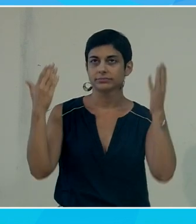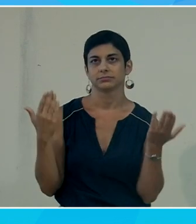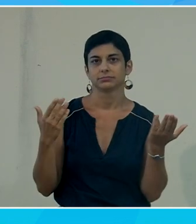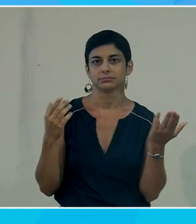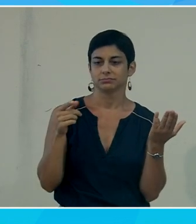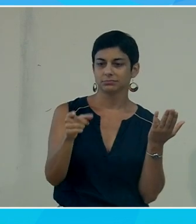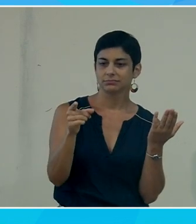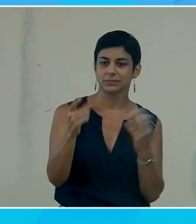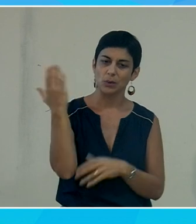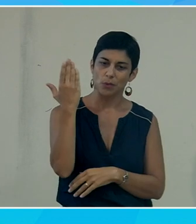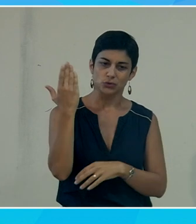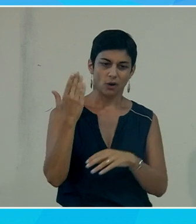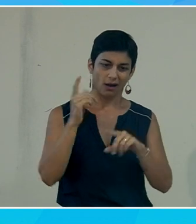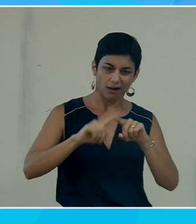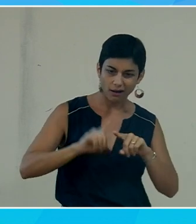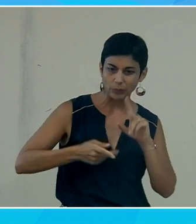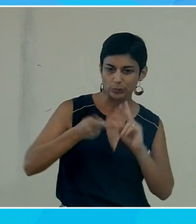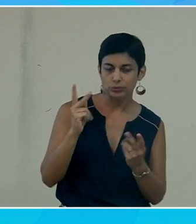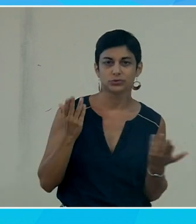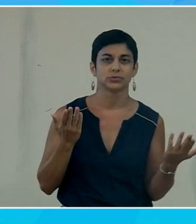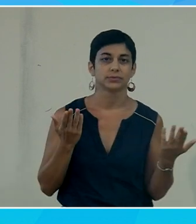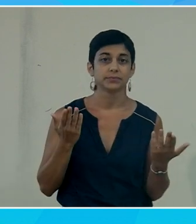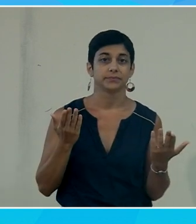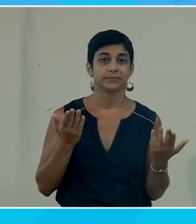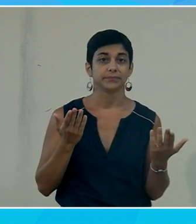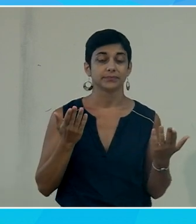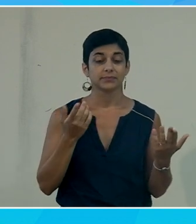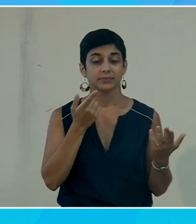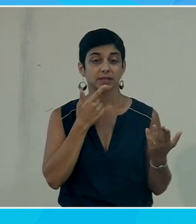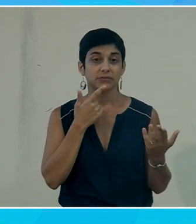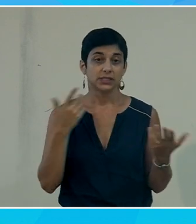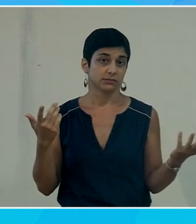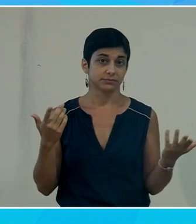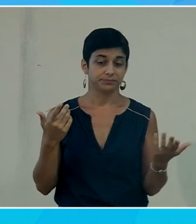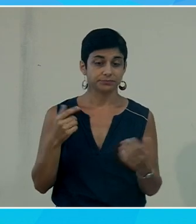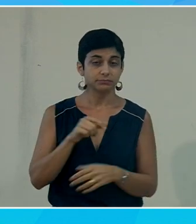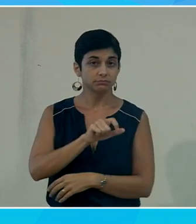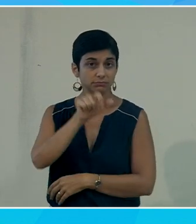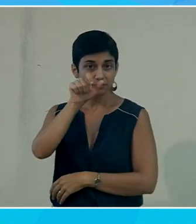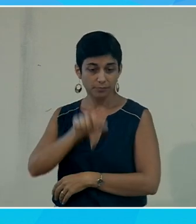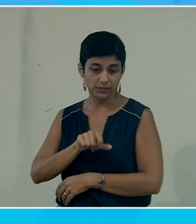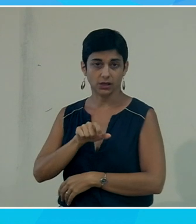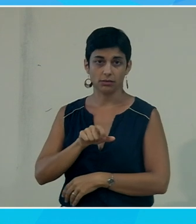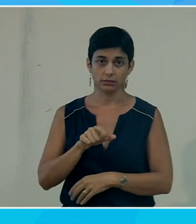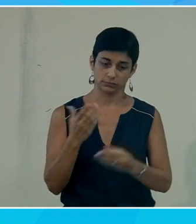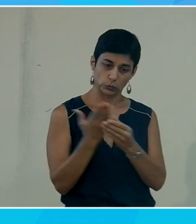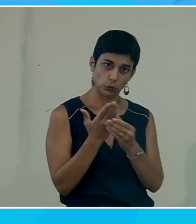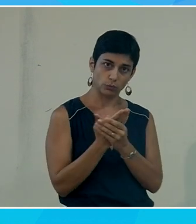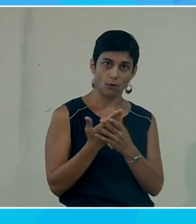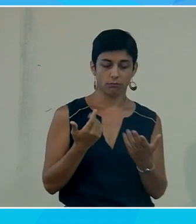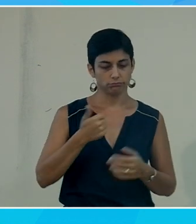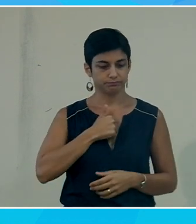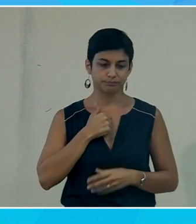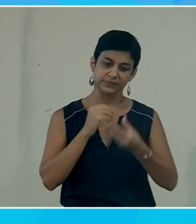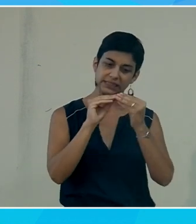'une description peut-être un peu plus précise alors soit le rédacteur aura pris le soin de changer la description automatique